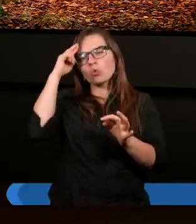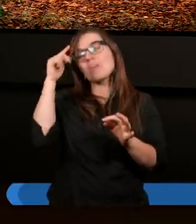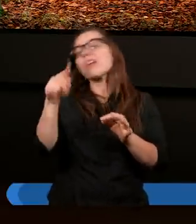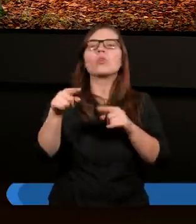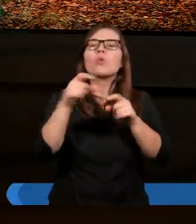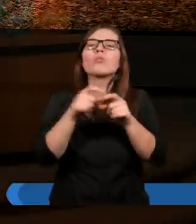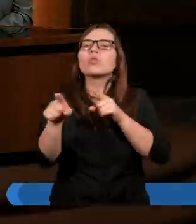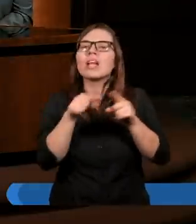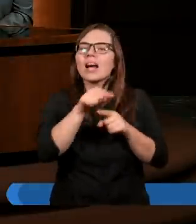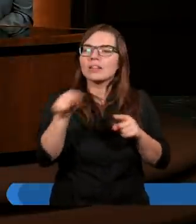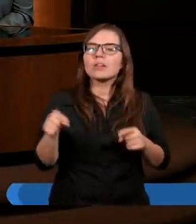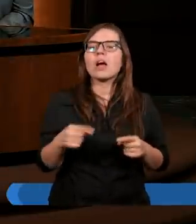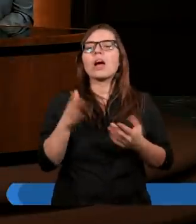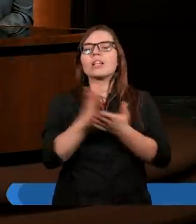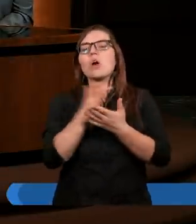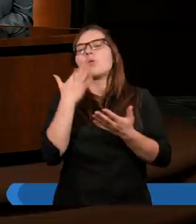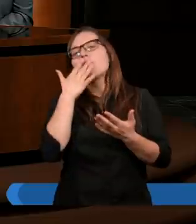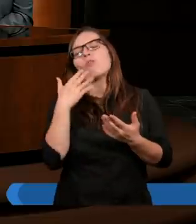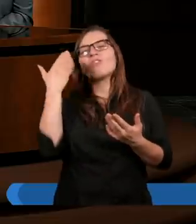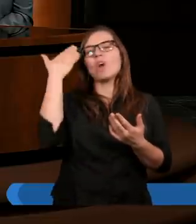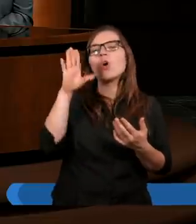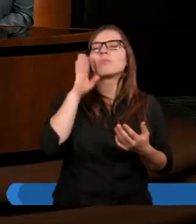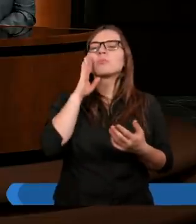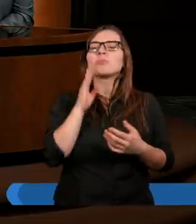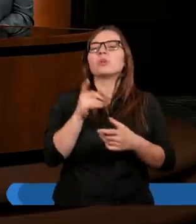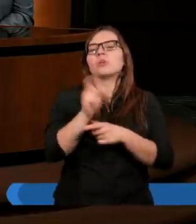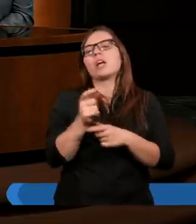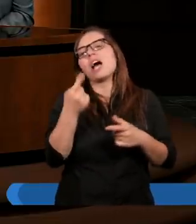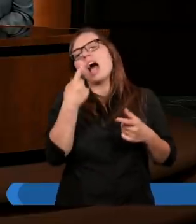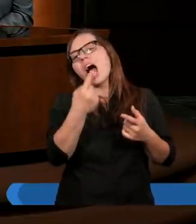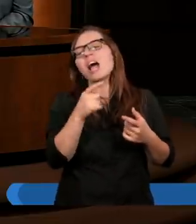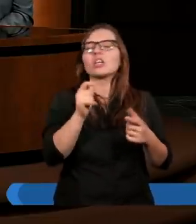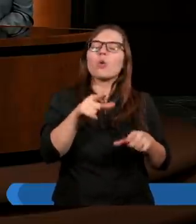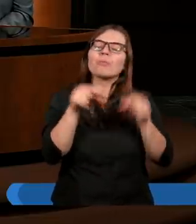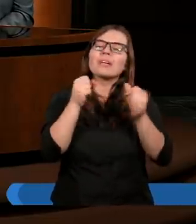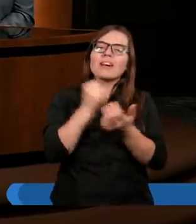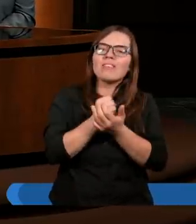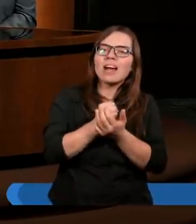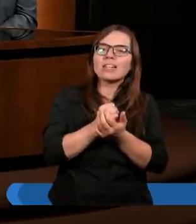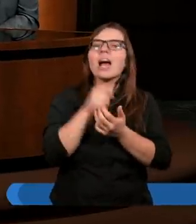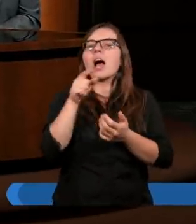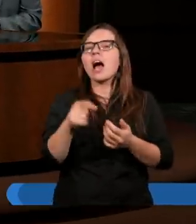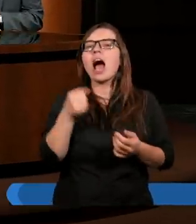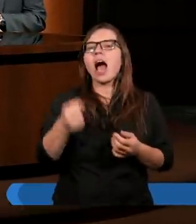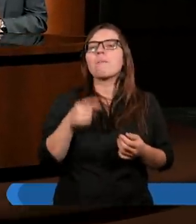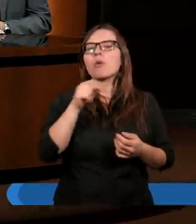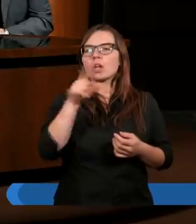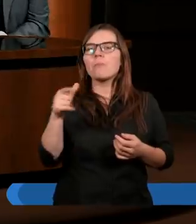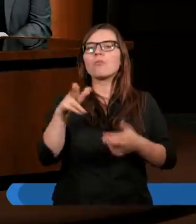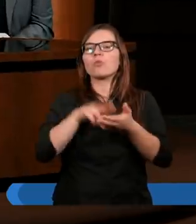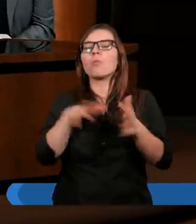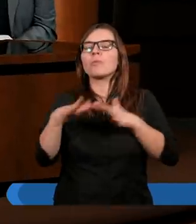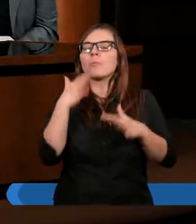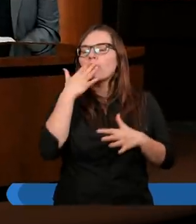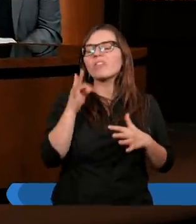znaczy być pod prawem. Myślę, że jednak chyba trzeba uzupełnić twoją wypowiedź jeszcze o jedną kwestię. Apostoł Paweł w którymś miejscu